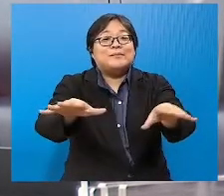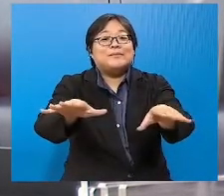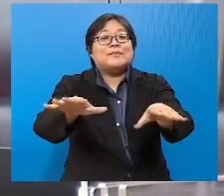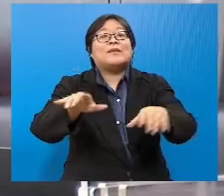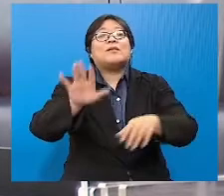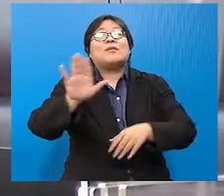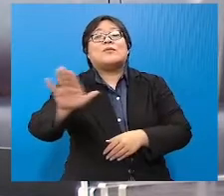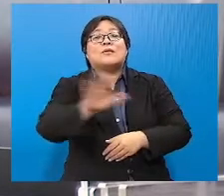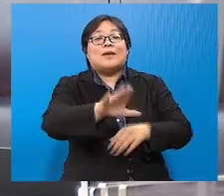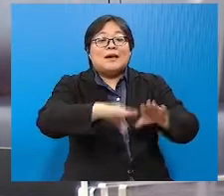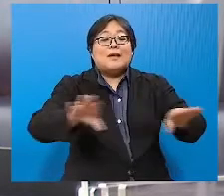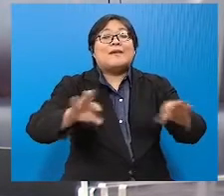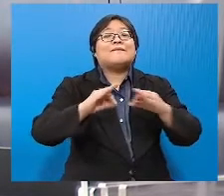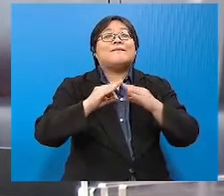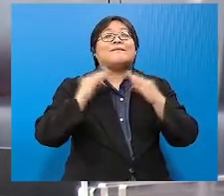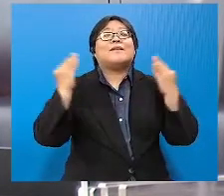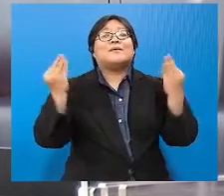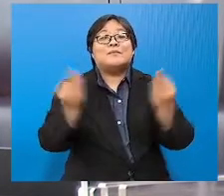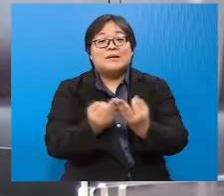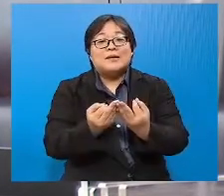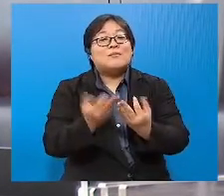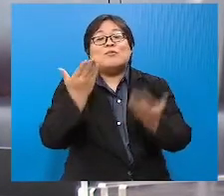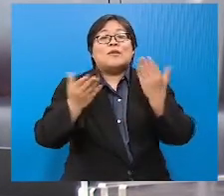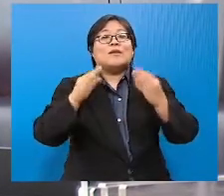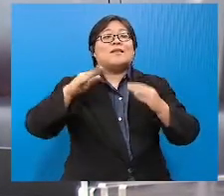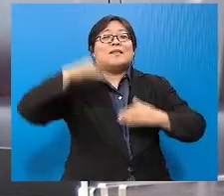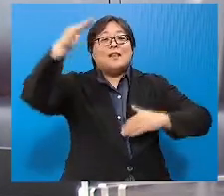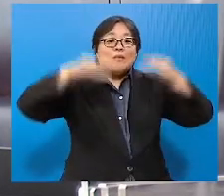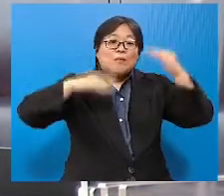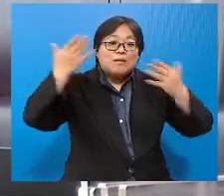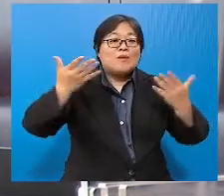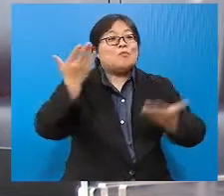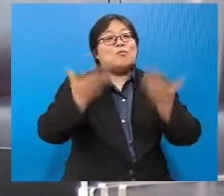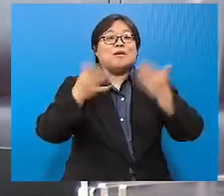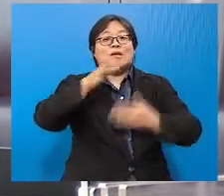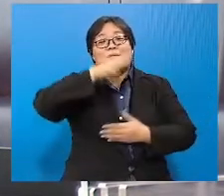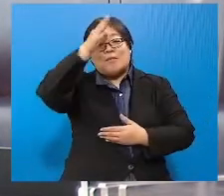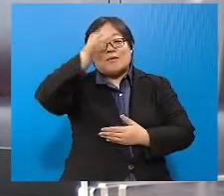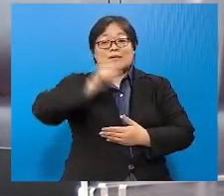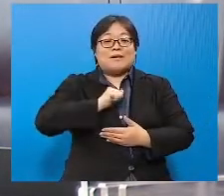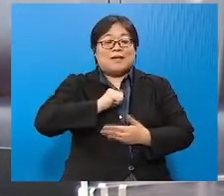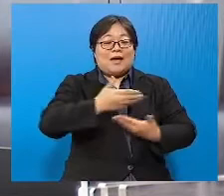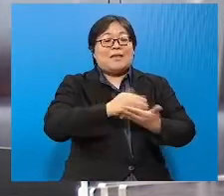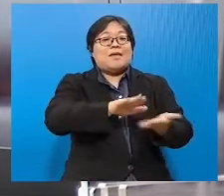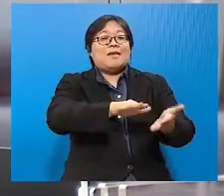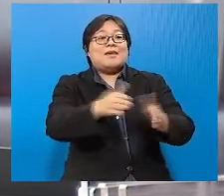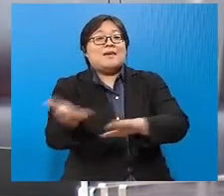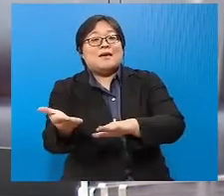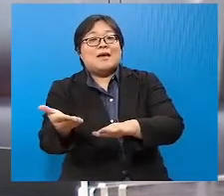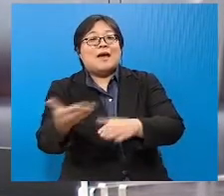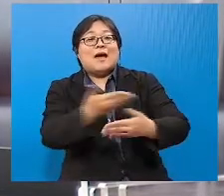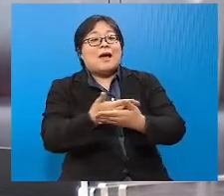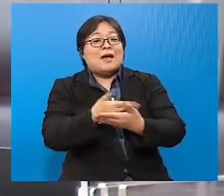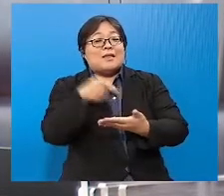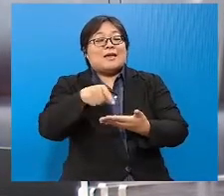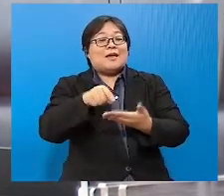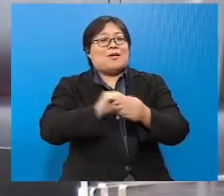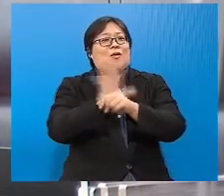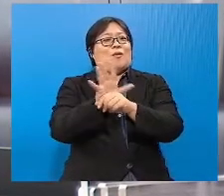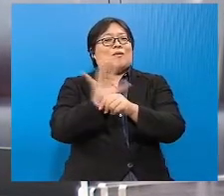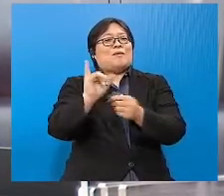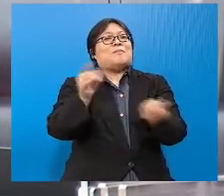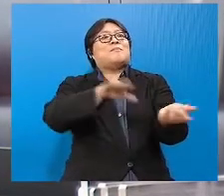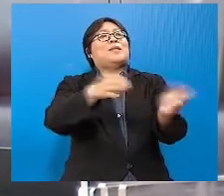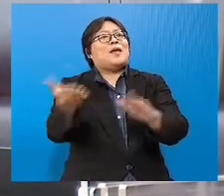mereka yang bukan kanak-kanak, mungkin ibu bapa yang kehilangan anak yang memberi sumber pendapatan dan sebagainya. Mereka ini juga